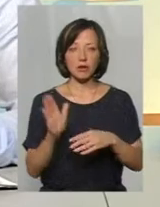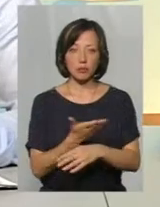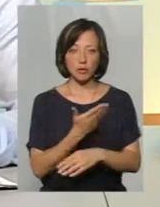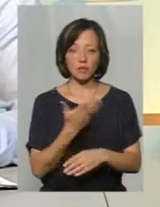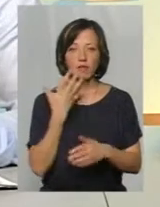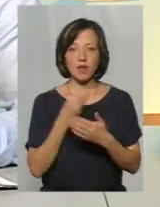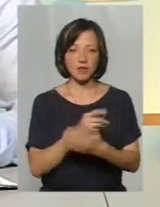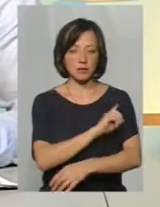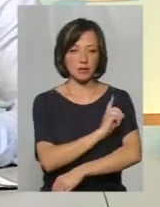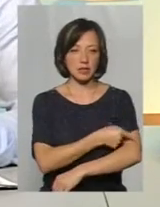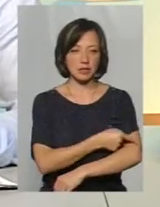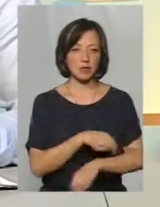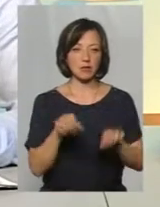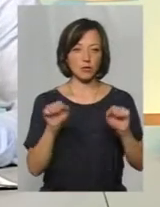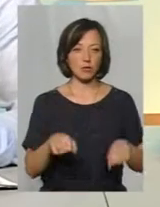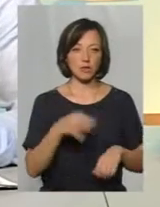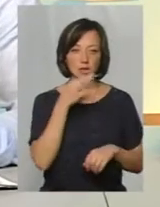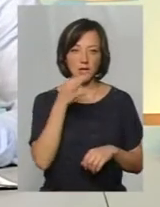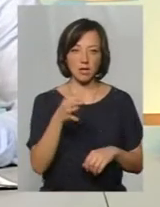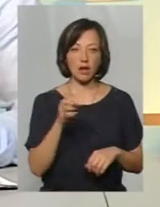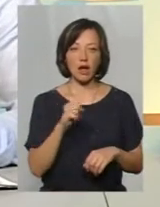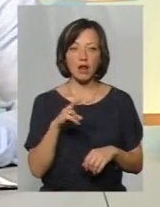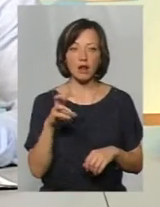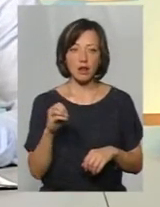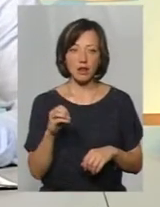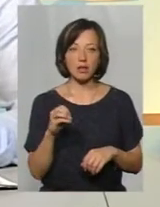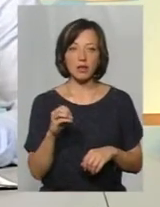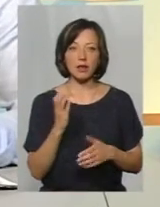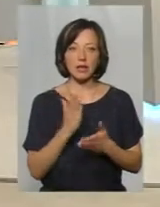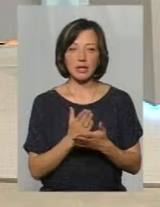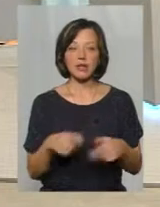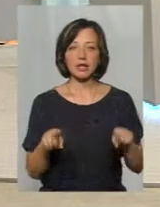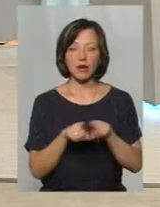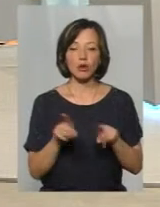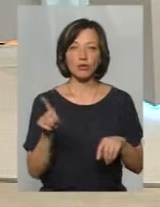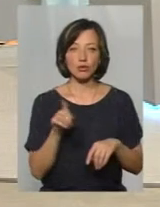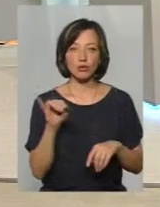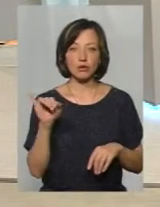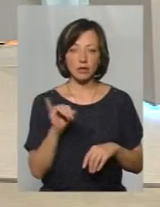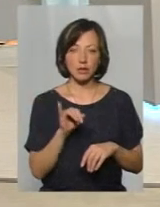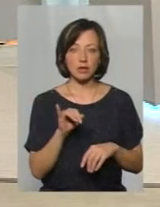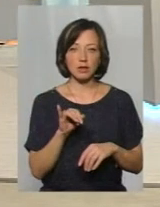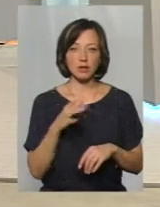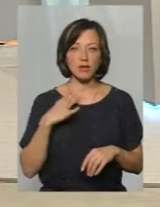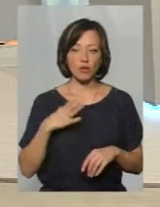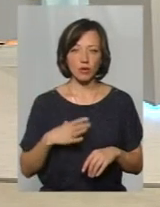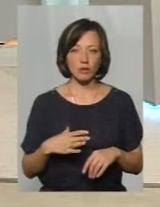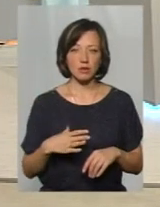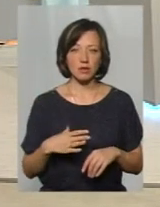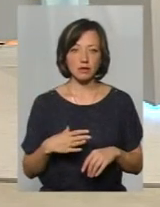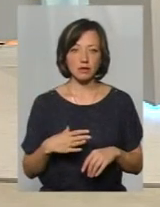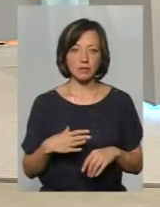власними силами, можу сказати. Але є так, що і доводиться